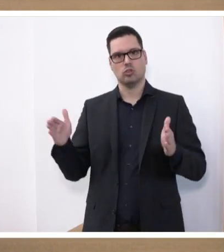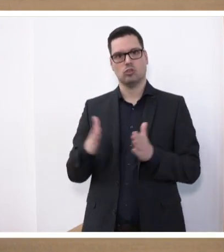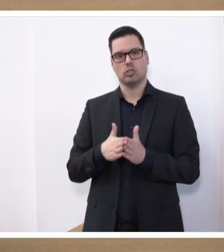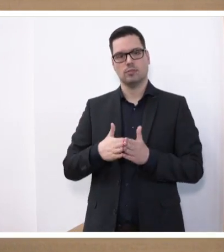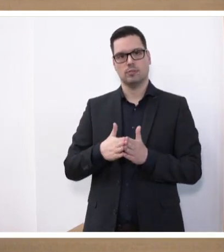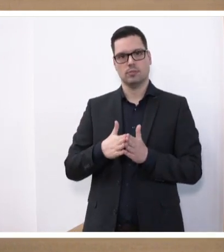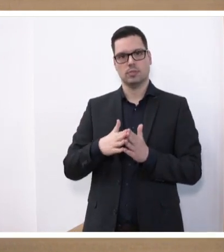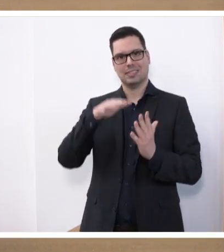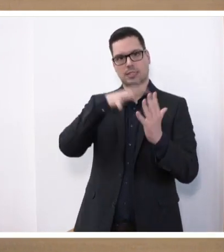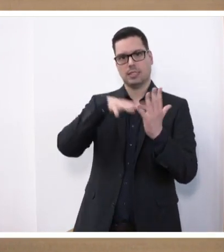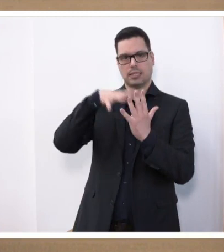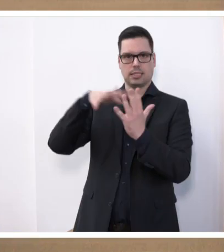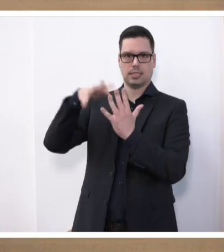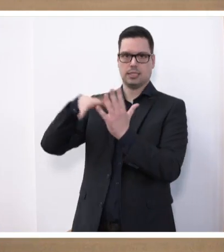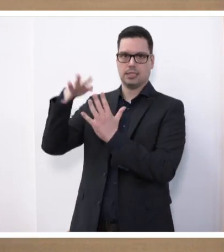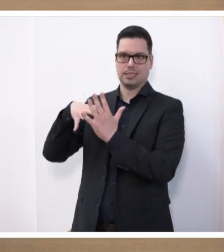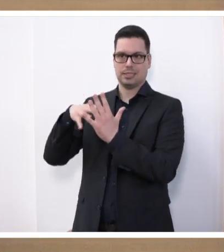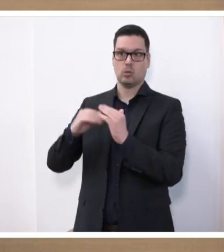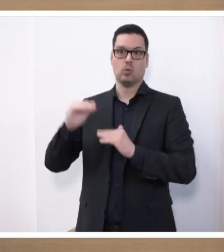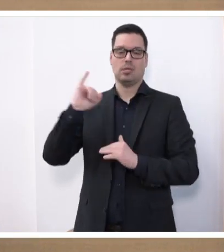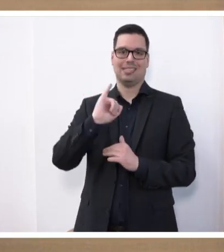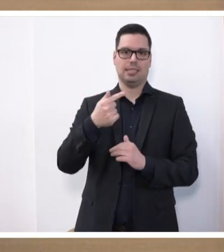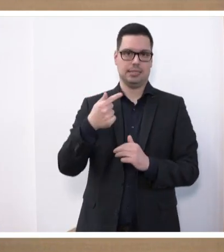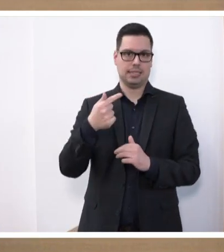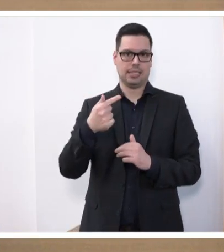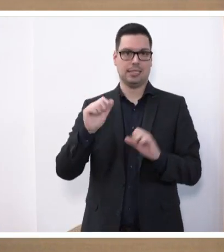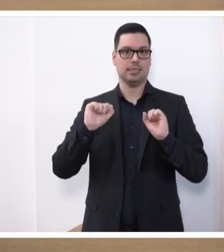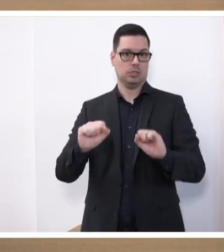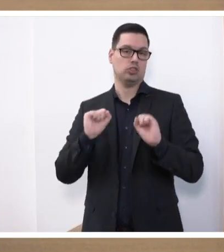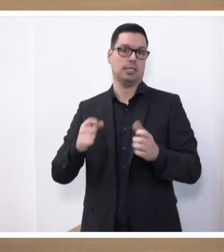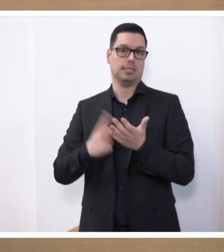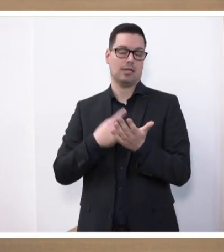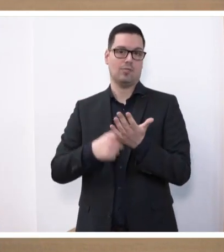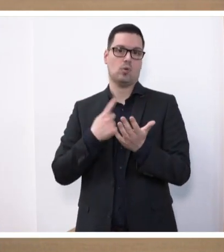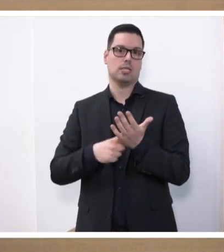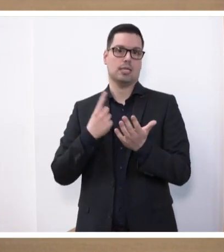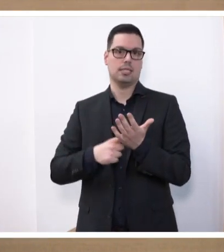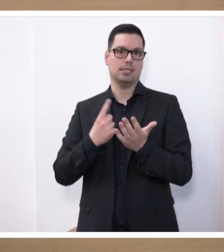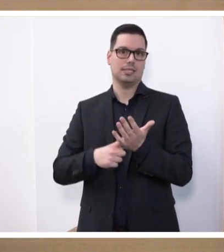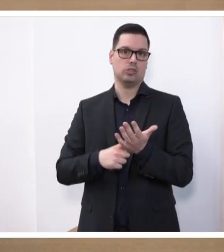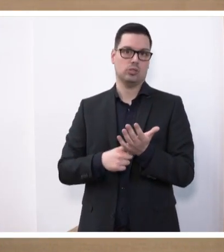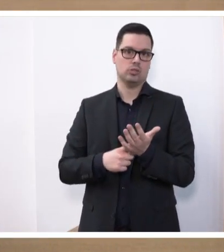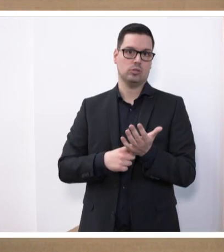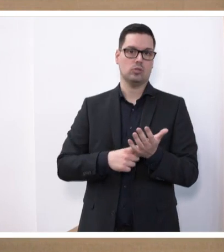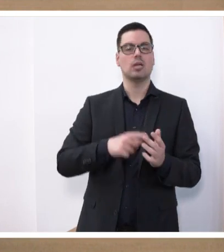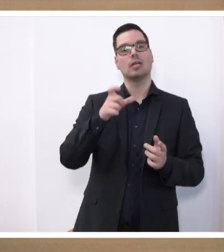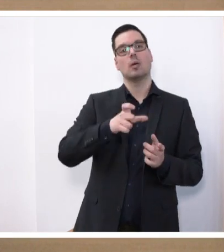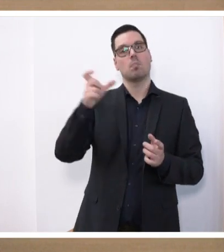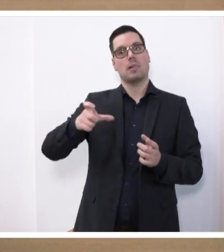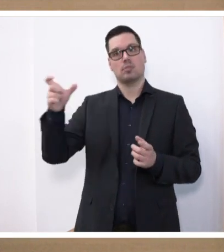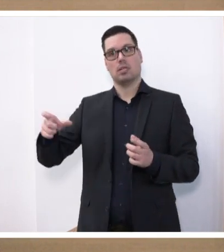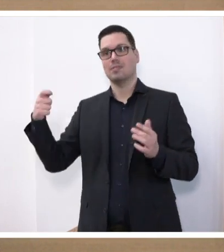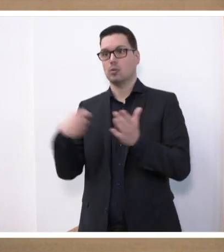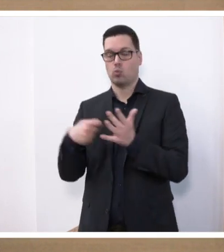Amtsgerichte die Einhaltung höherer IT-Sicherheitsstandards erforderlich, was mit zusätzlichen personellen Aufwänden sowie